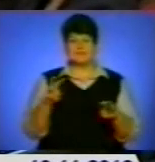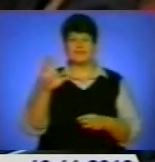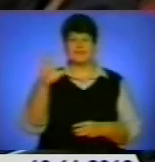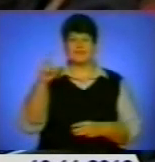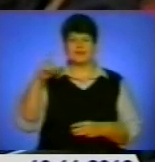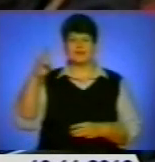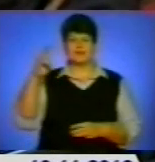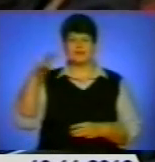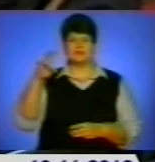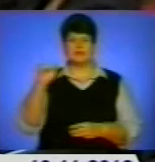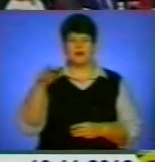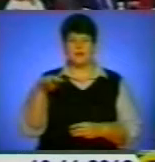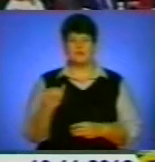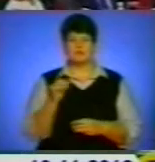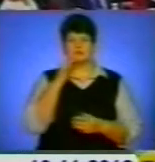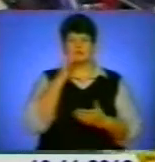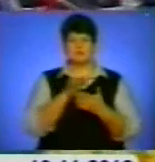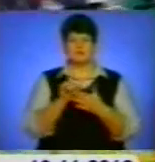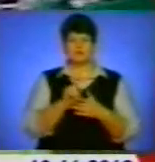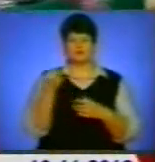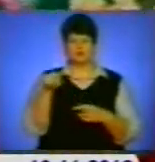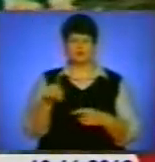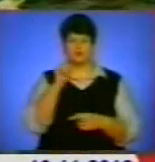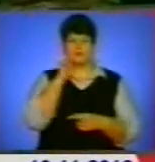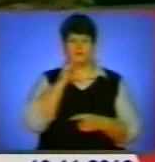країні українські бізнесмени почуватимуть себе комфортно.